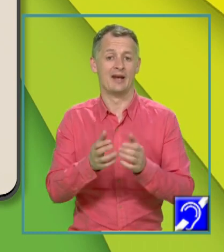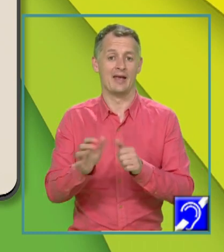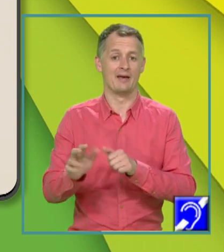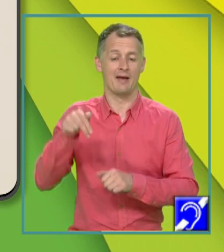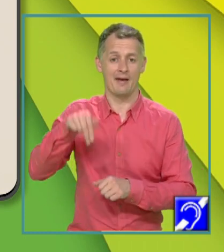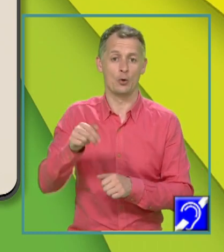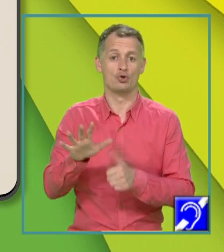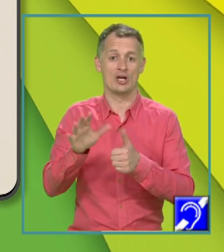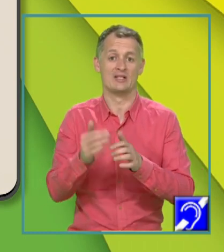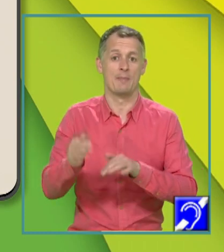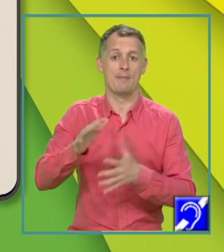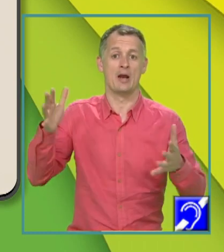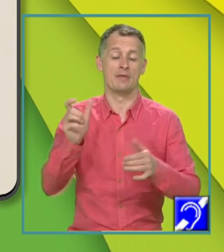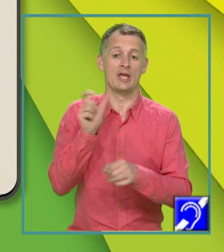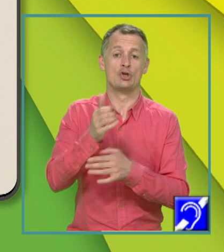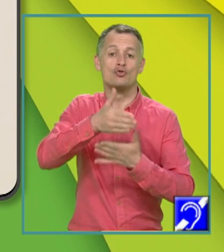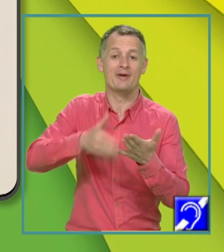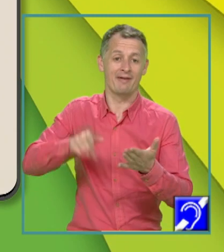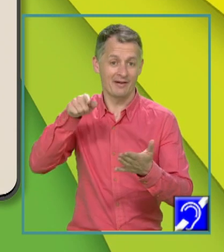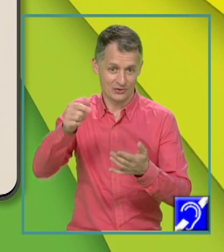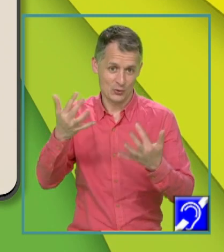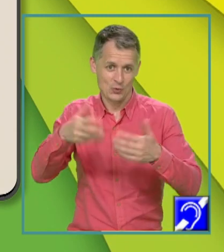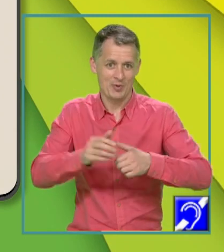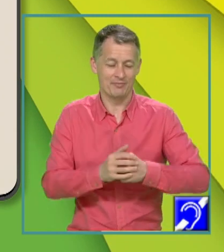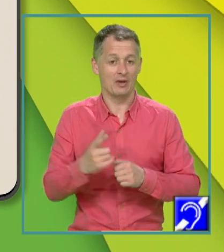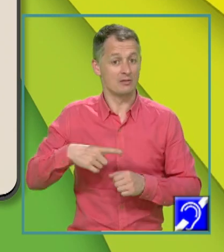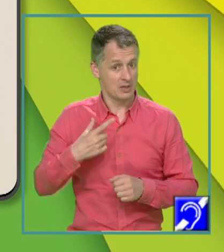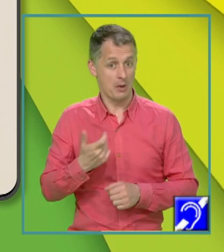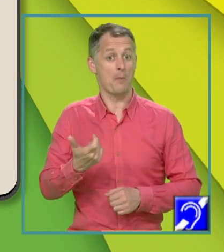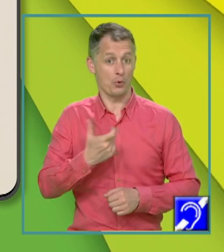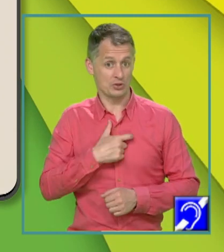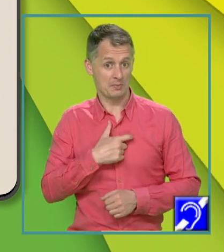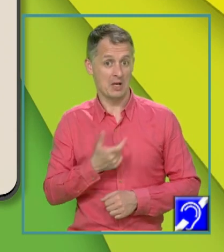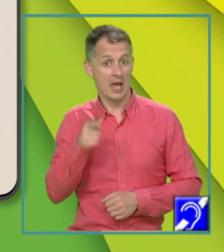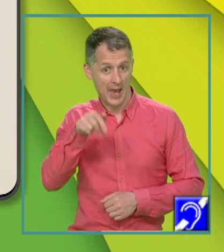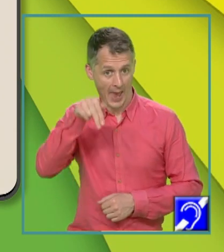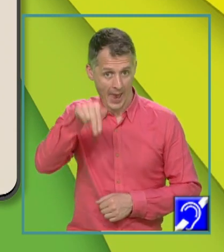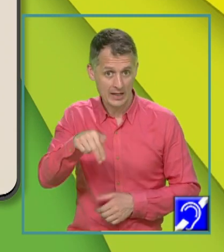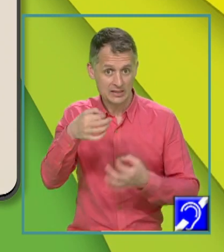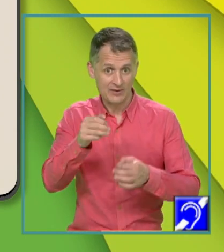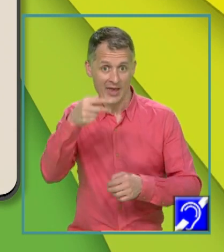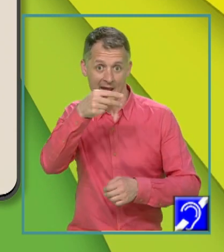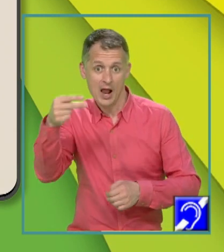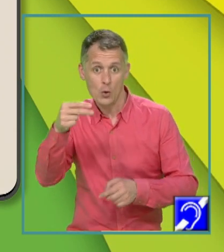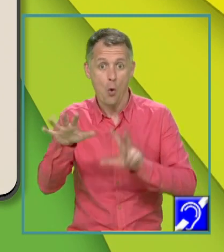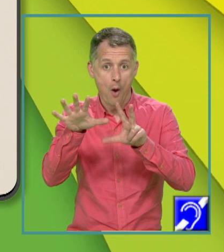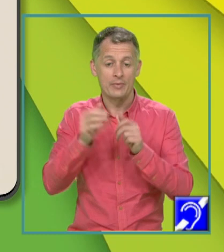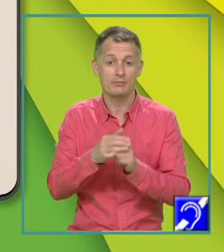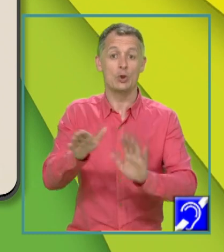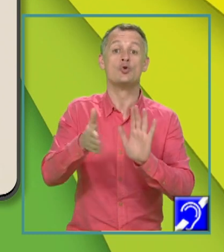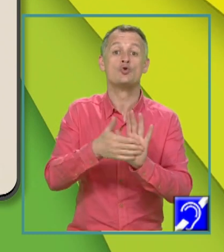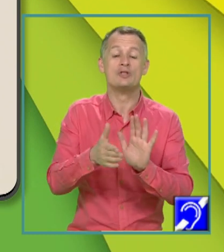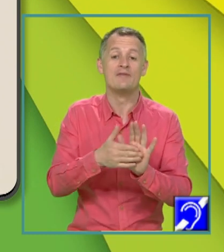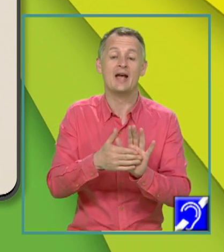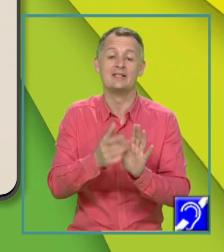6 mai mare decât jumătatea acestui număr. Este posibil ca N să fie egal cu 8? Justificați